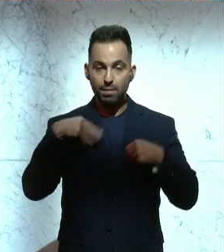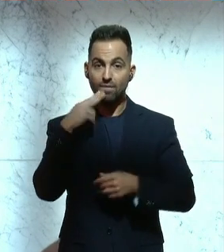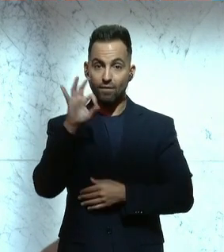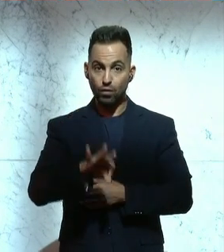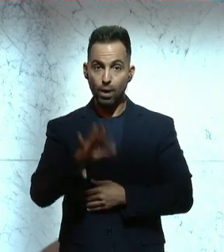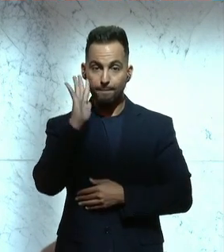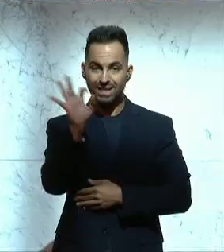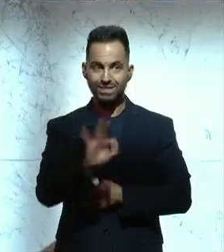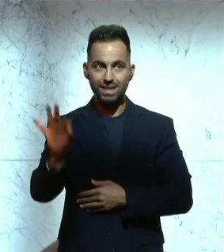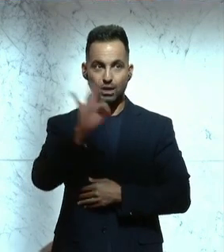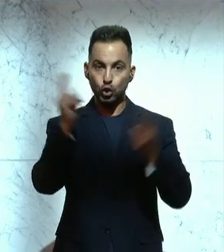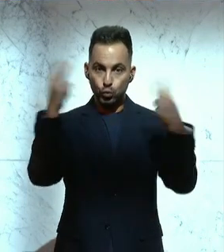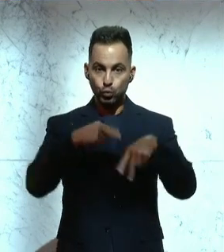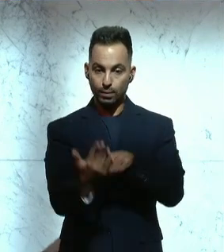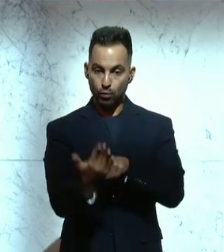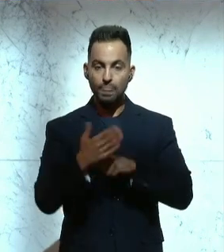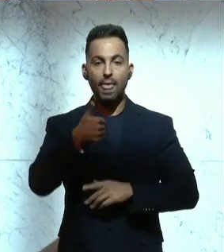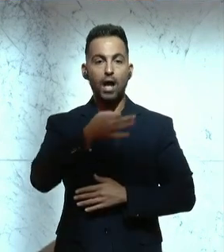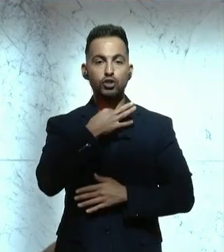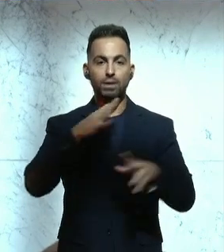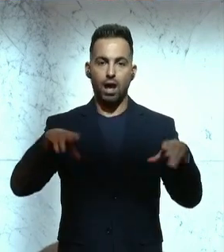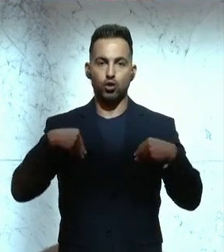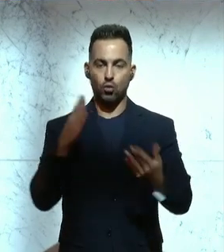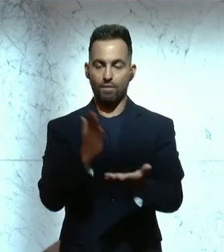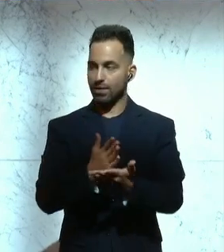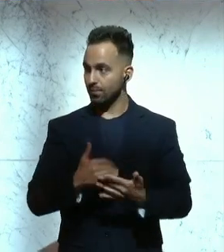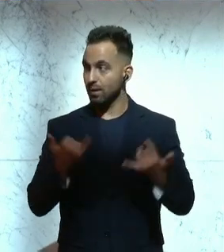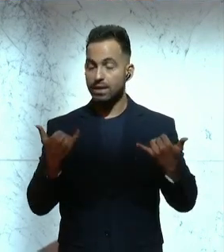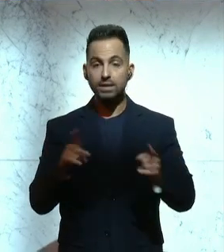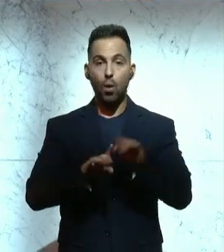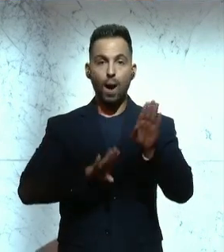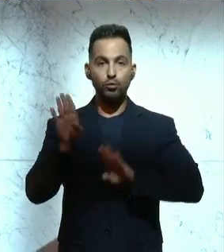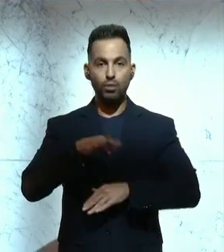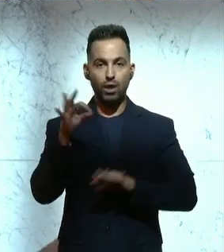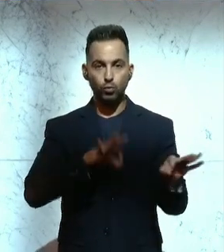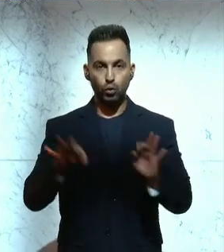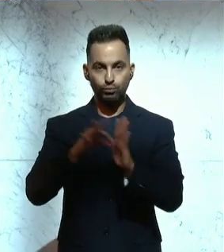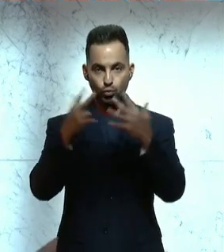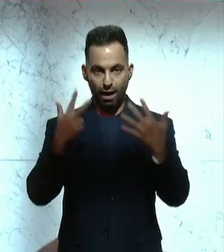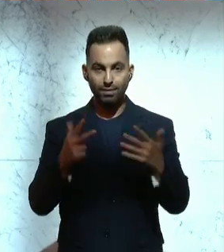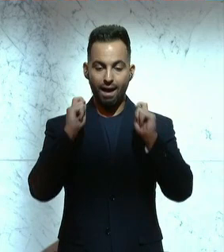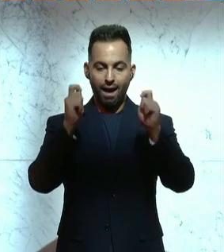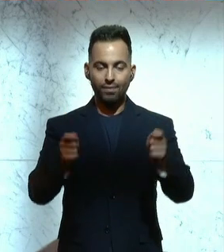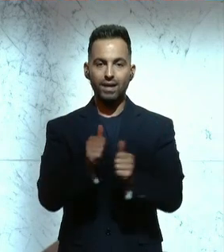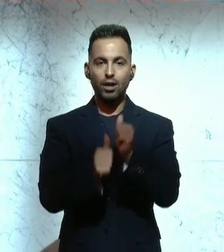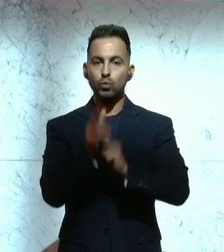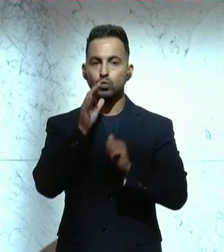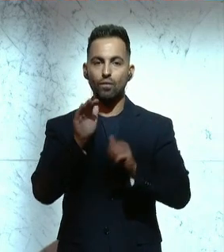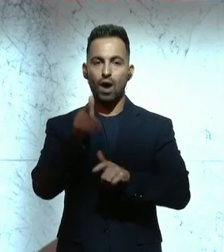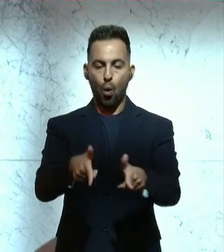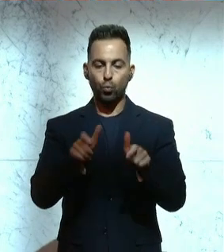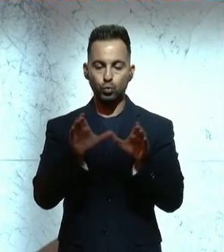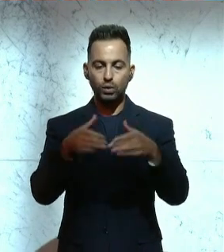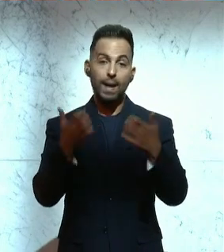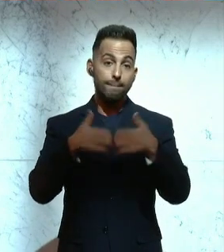Wer dafür ist, bitte ich um ein Zeichen der Zustimmung. Das ist einstimmig angenommen. Wir kommen zur Abstimmung über Tagesordnungspunkt 8, Antrag des Rechnungshofausschusses,